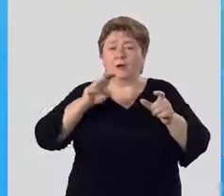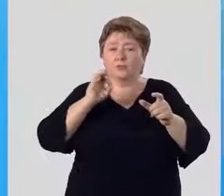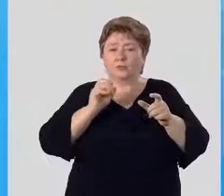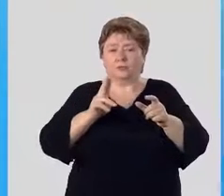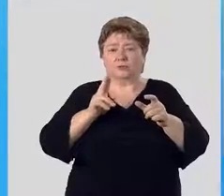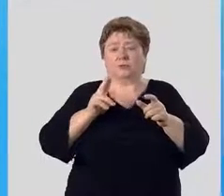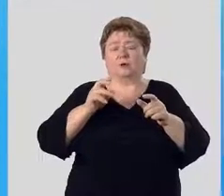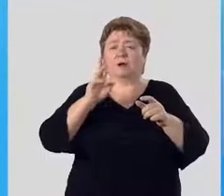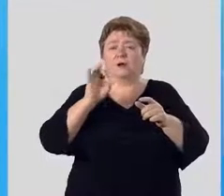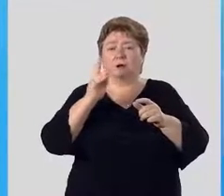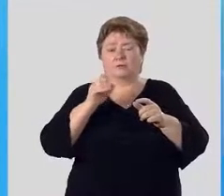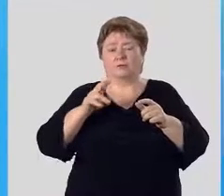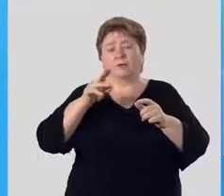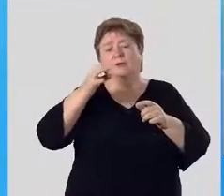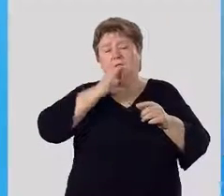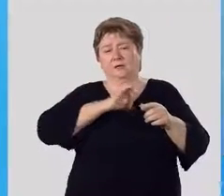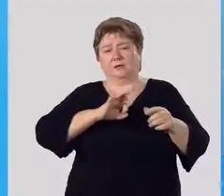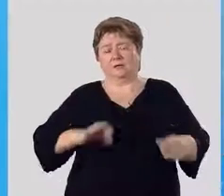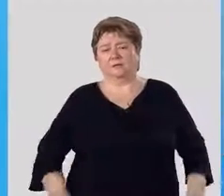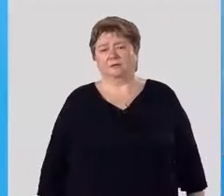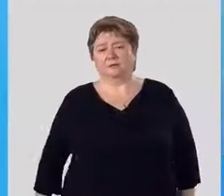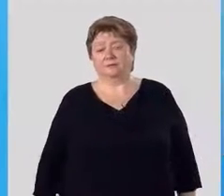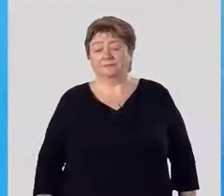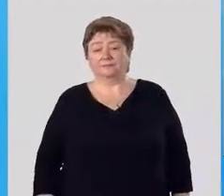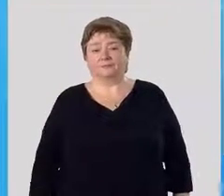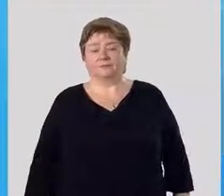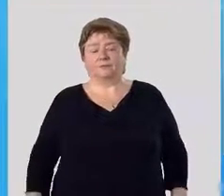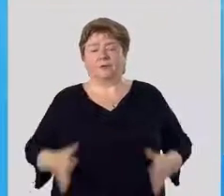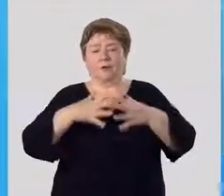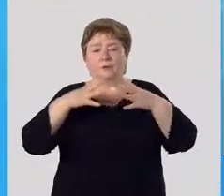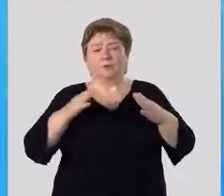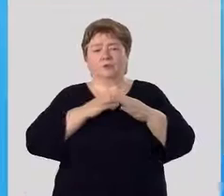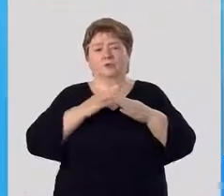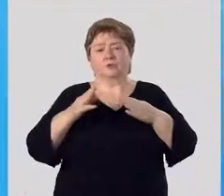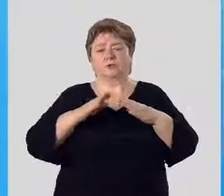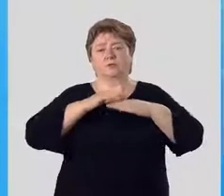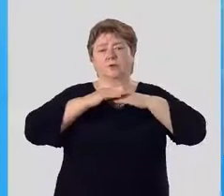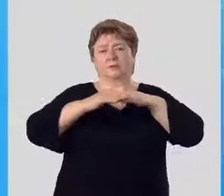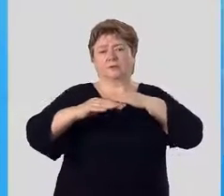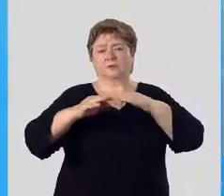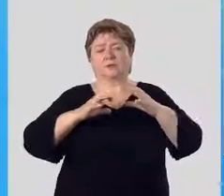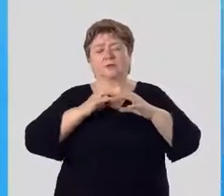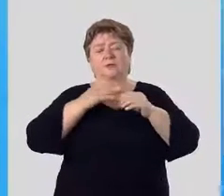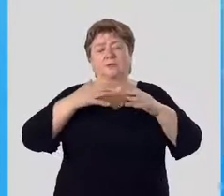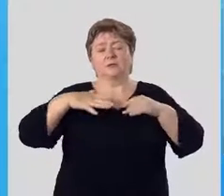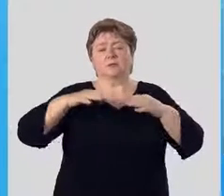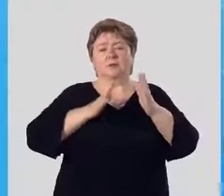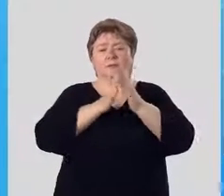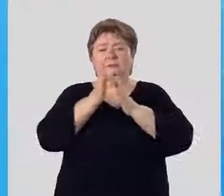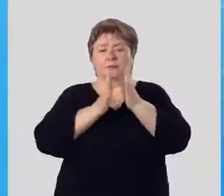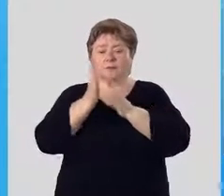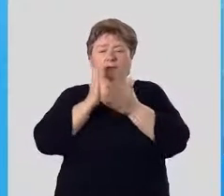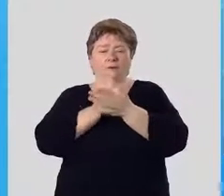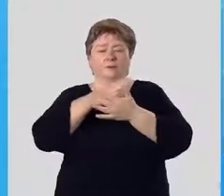едкий, календула лекарственная. Большая часть поверхности земли поросла